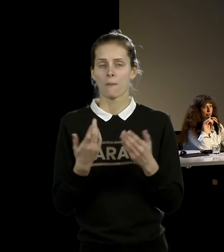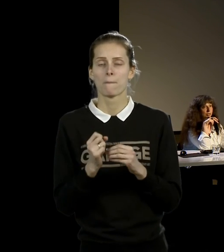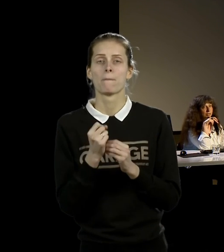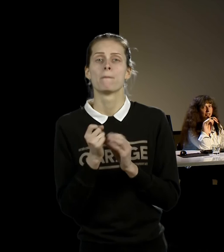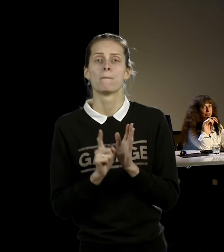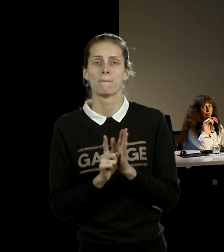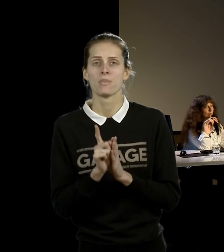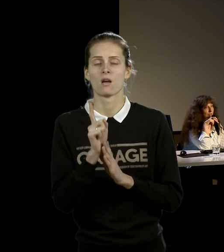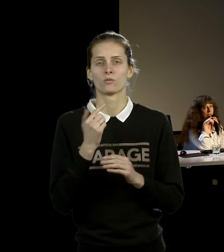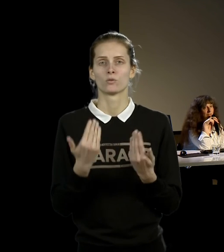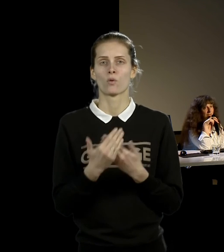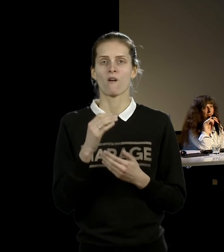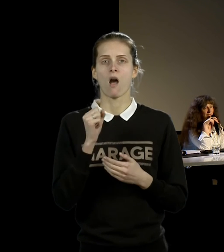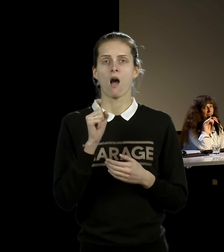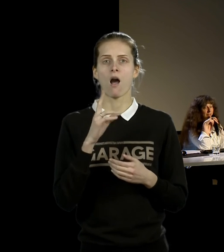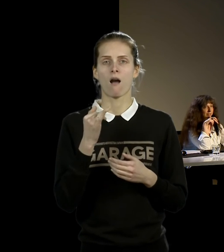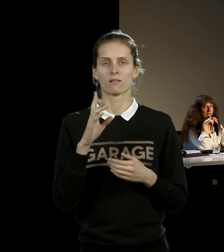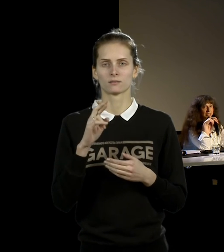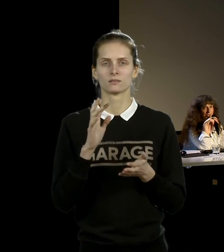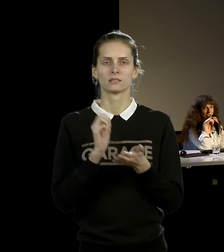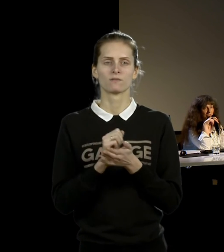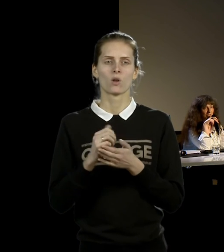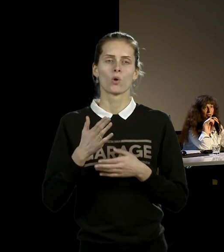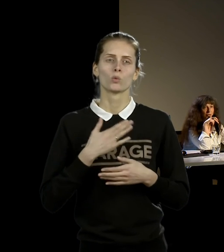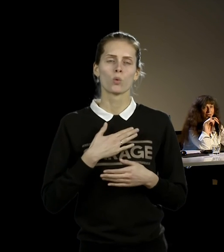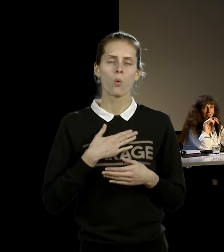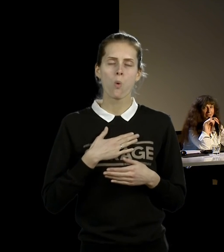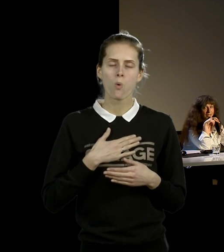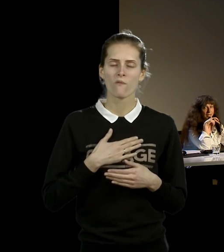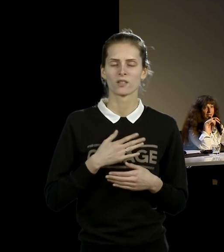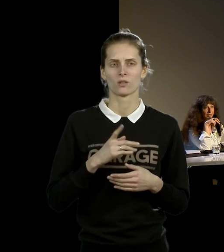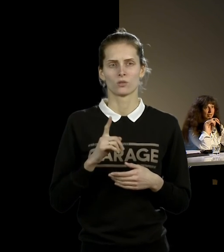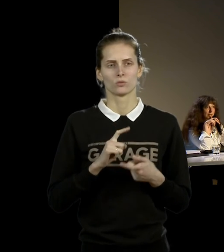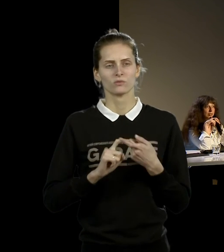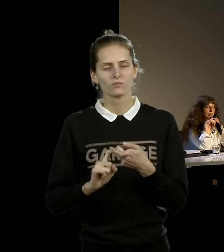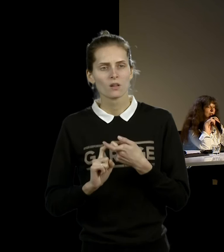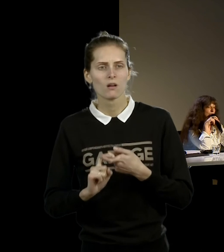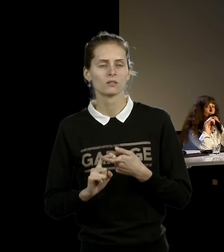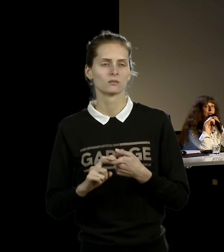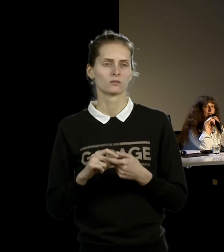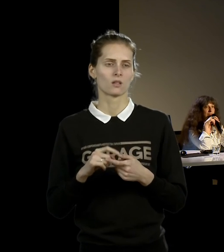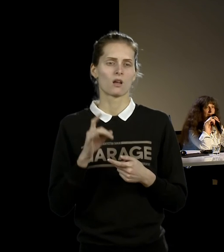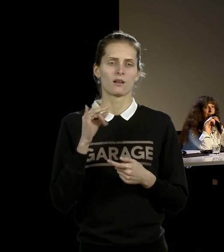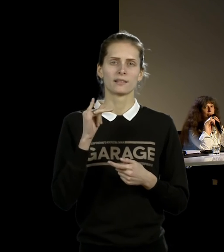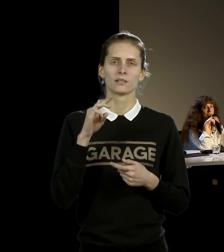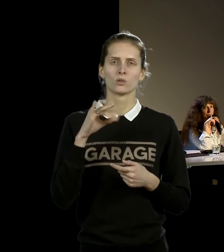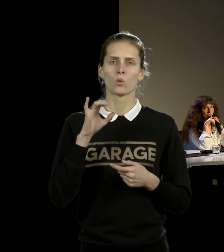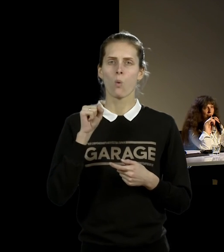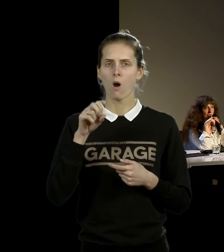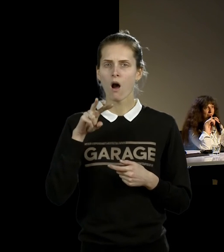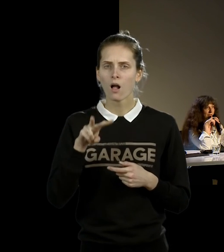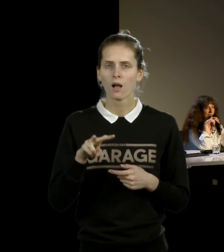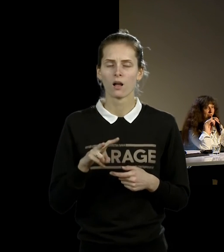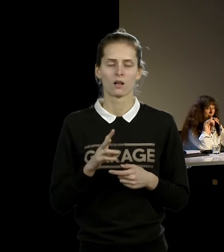Что делать дальше? Это духовная практика, это зрелище, это ритуал. Что из этого остается?